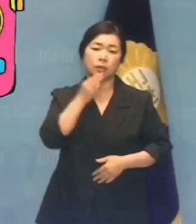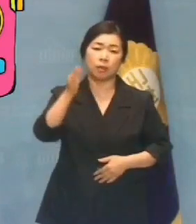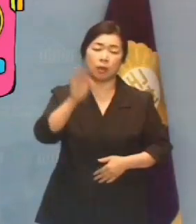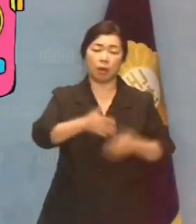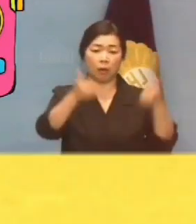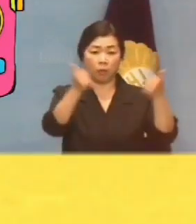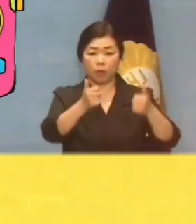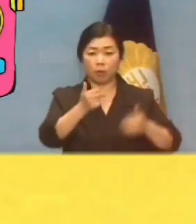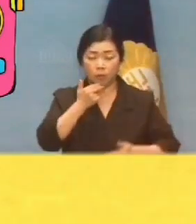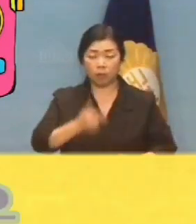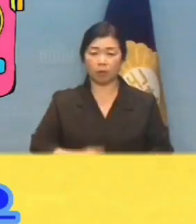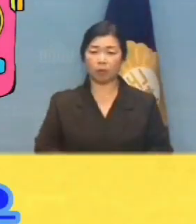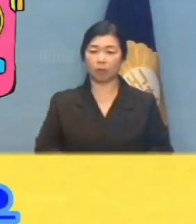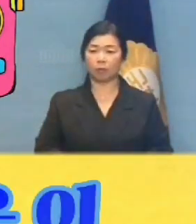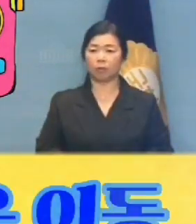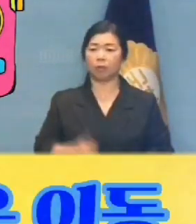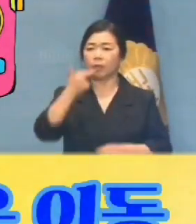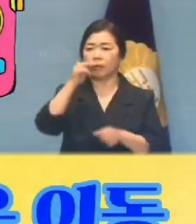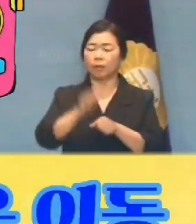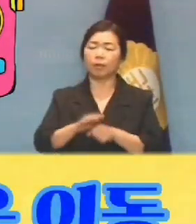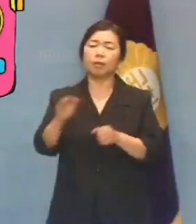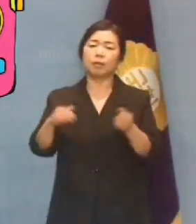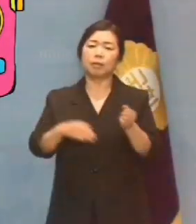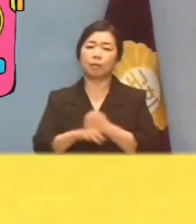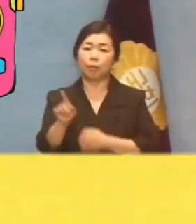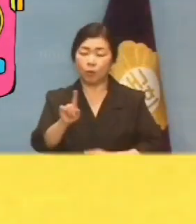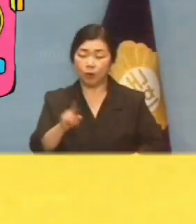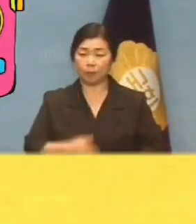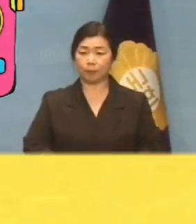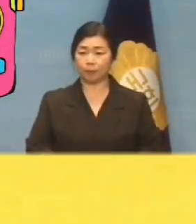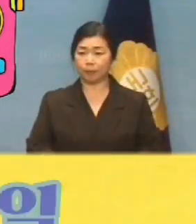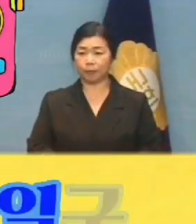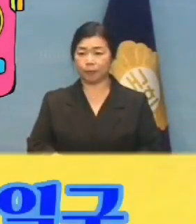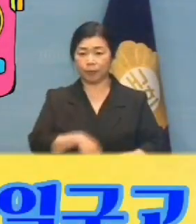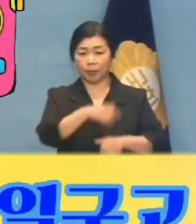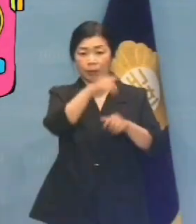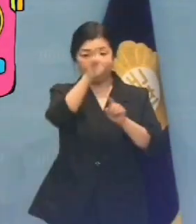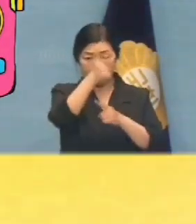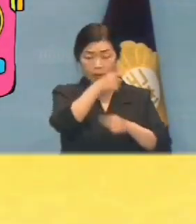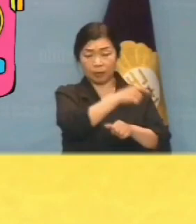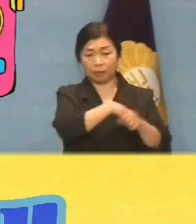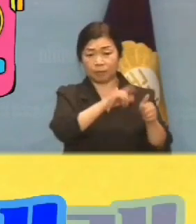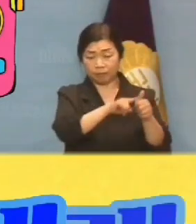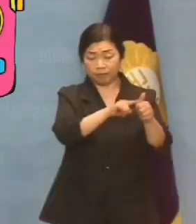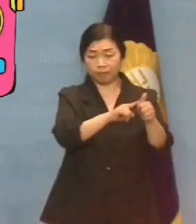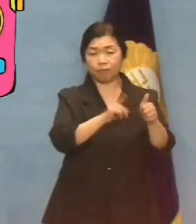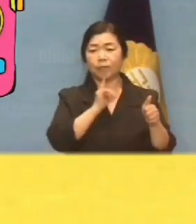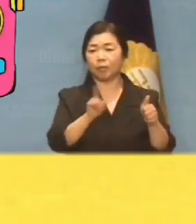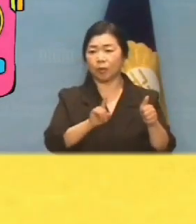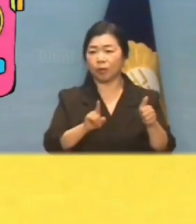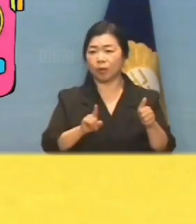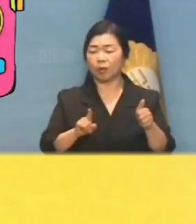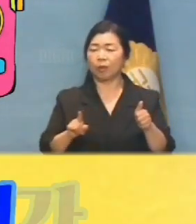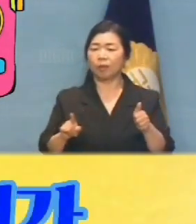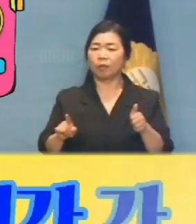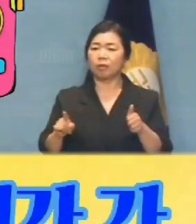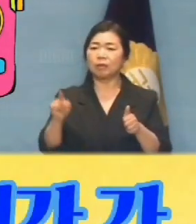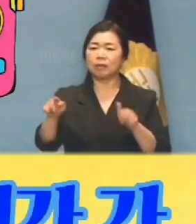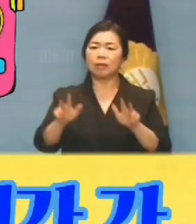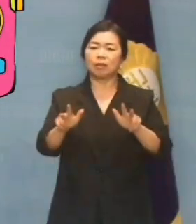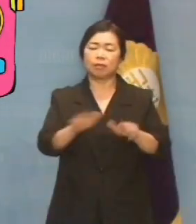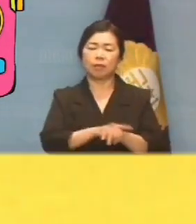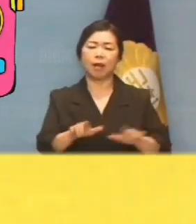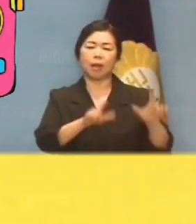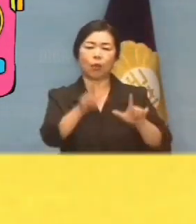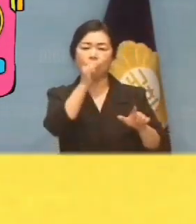더 기막힌 것은 이동관 특보가 성공적인 삶을 일구고 있는 아이들에게 불필요한 피해가